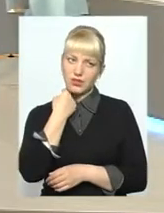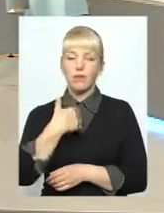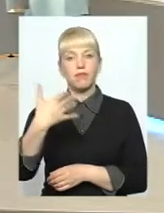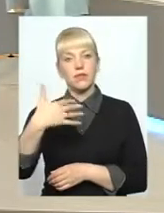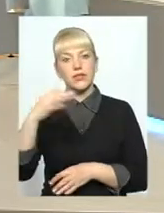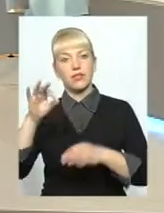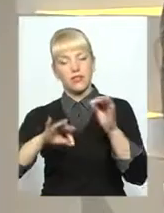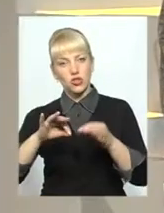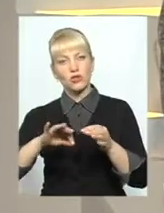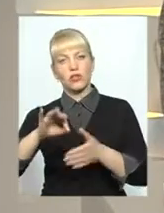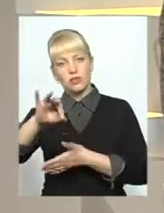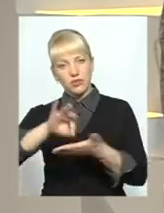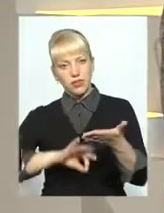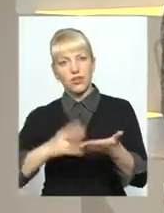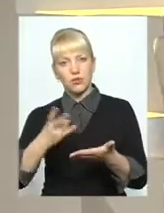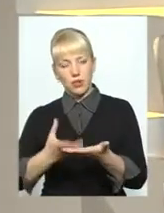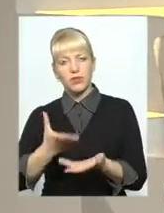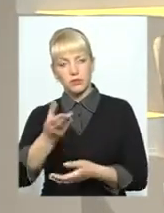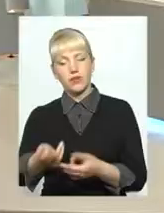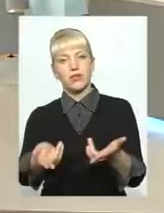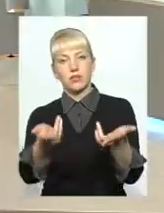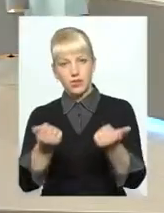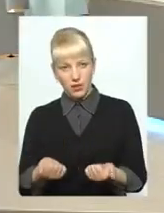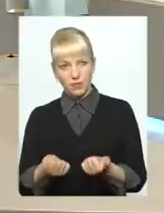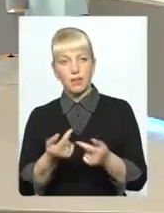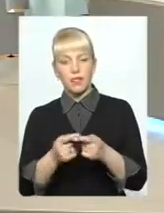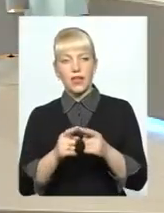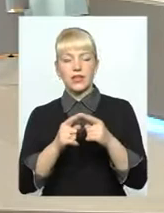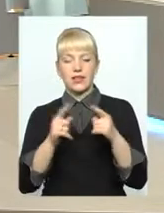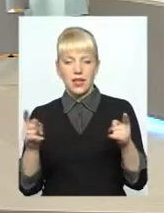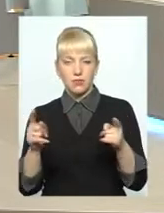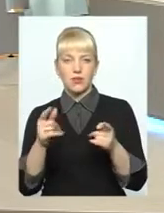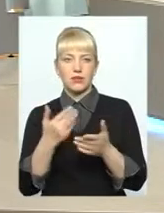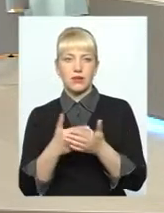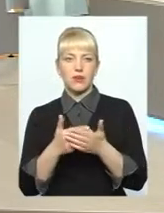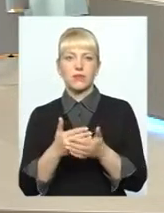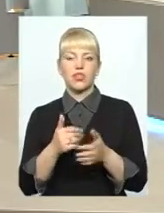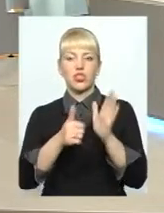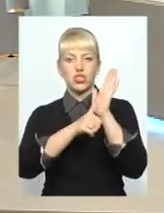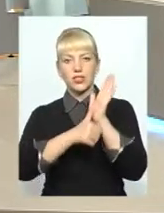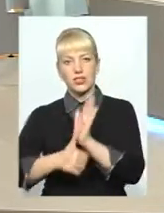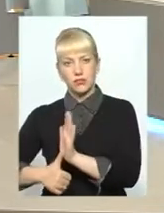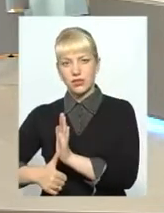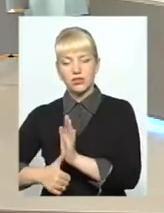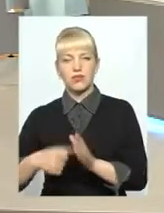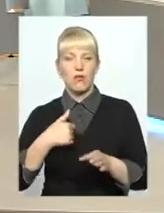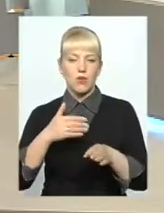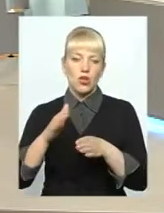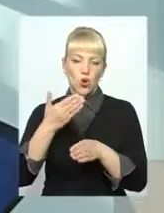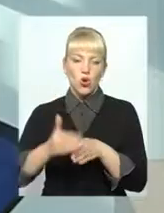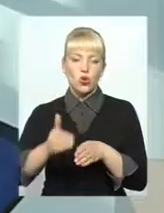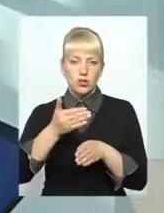людина має заплатити зразу боргу. Так. І терміном, максимум на 6 місяців, ми проводимо